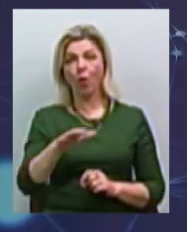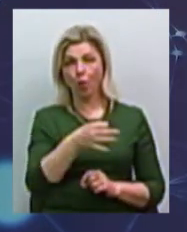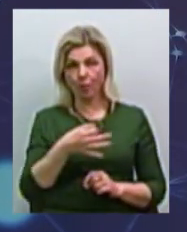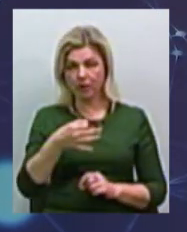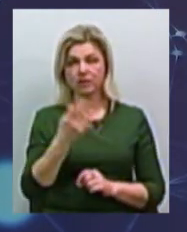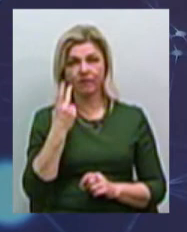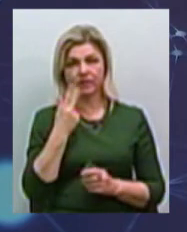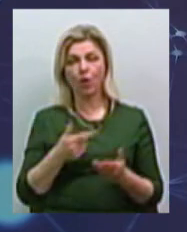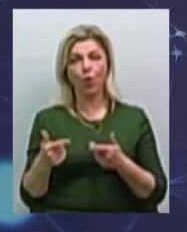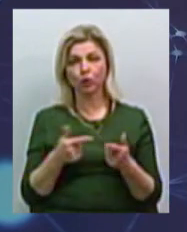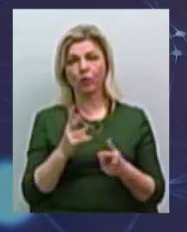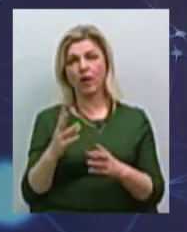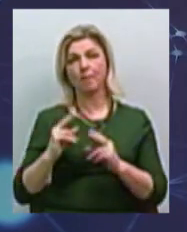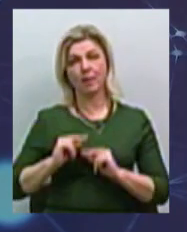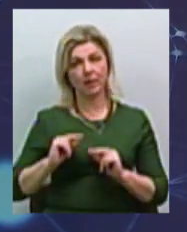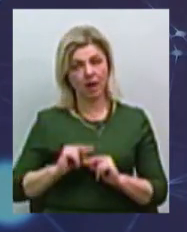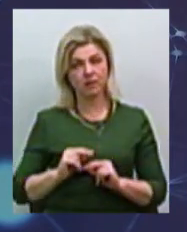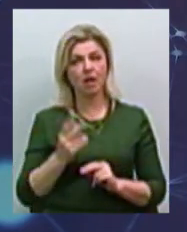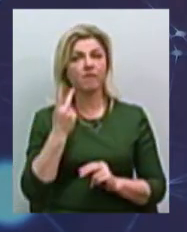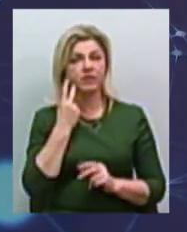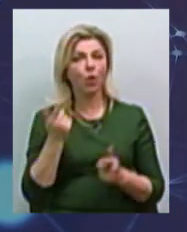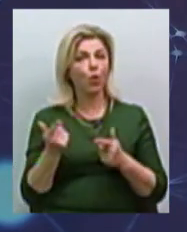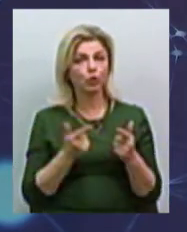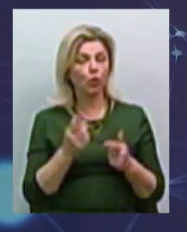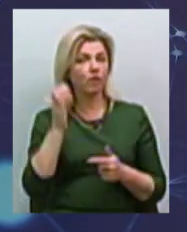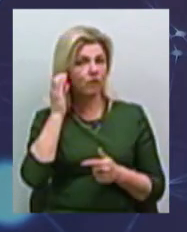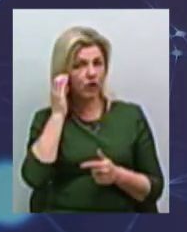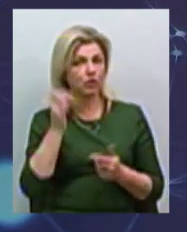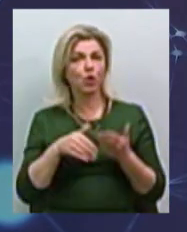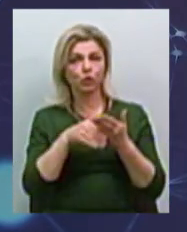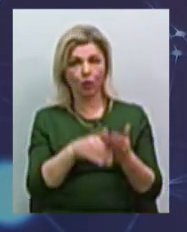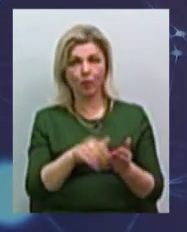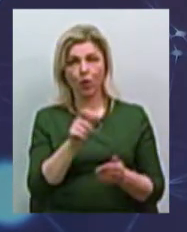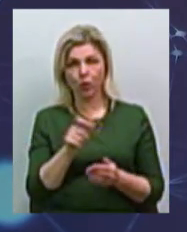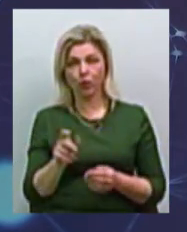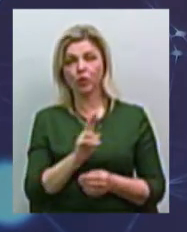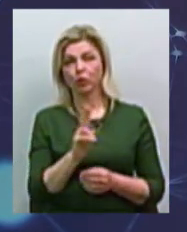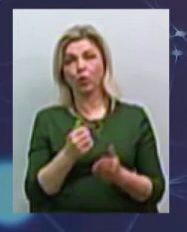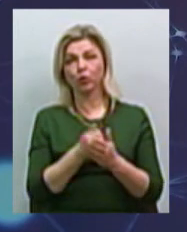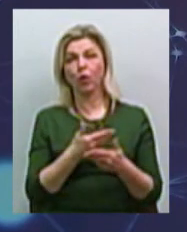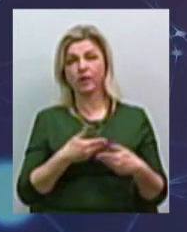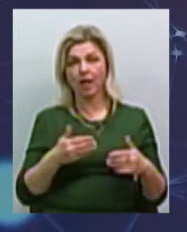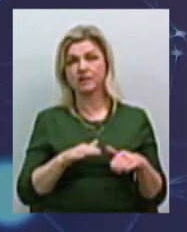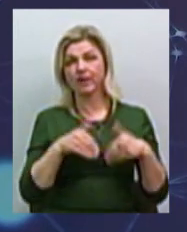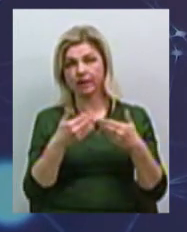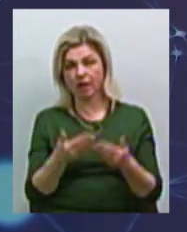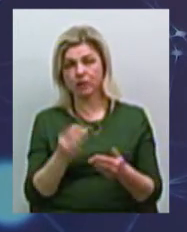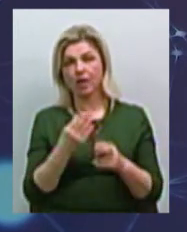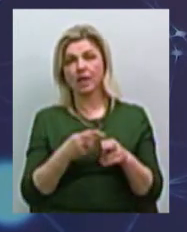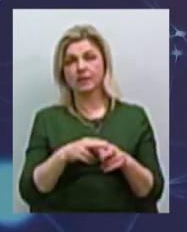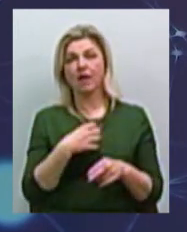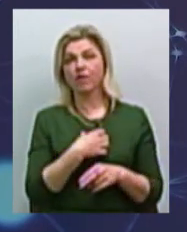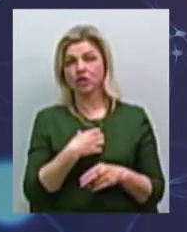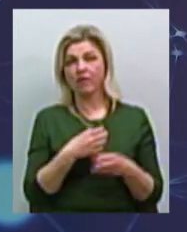готові до співпраці, завжди готові вислухати і допомогти особам, які до нас звертаються. В тому числі і ця важлива